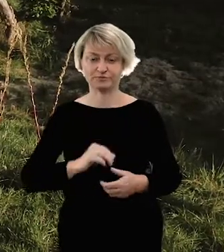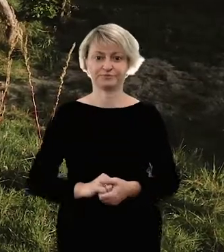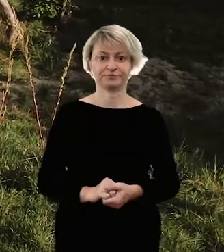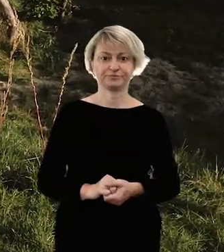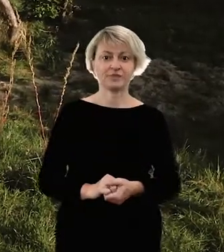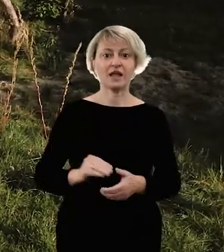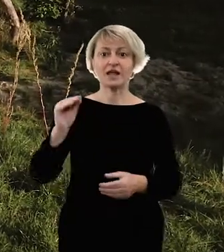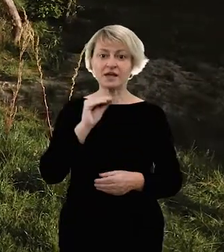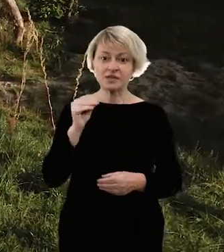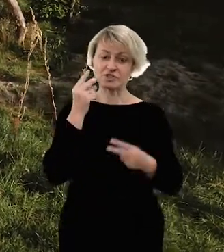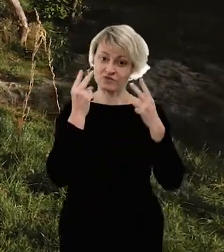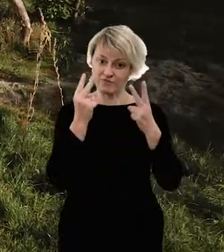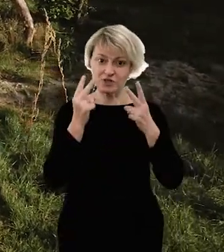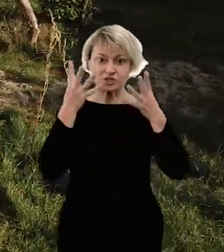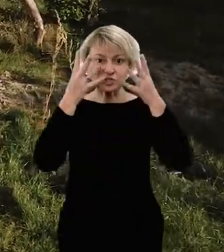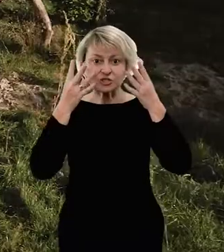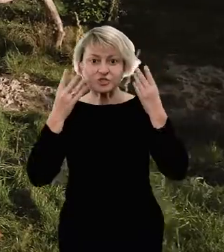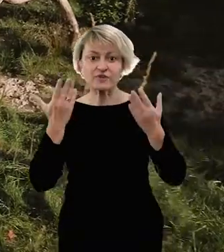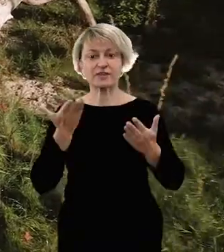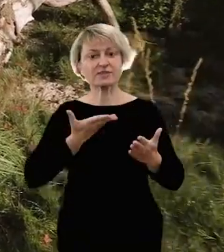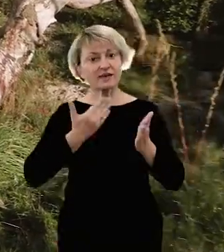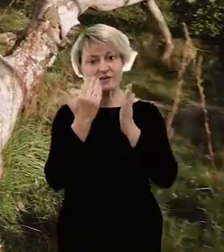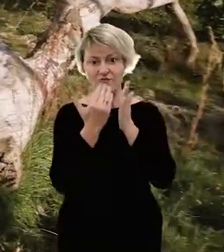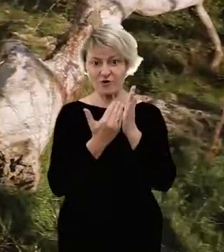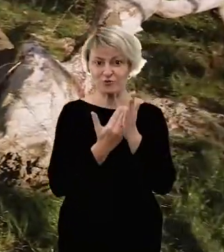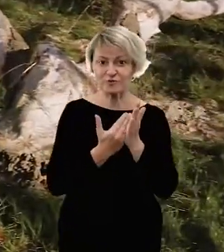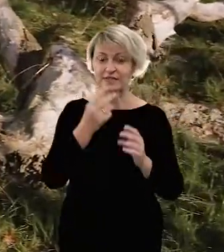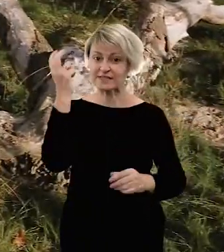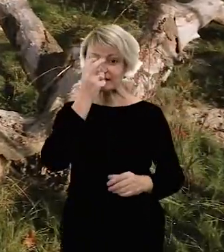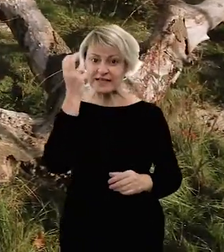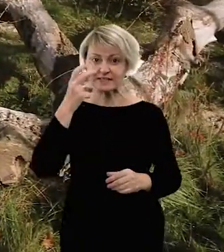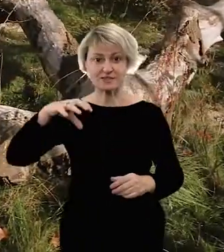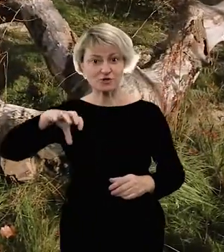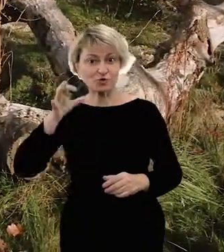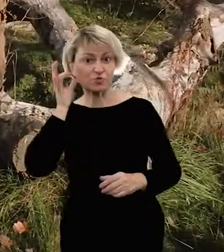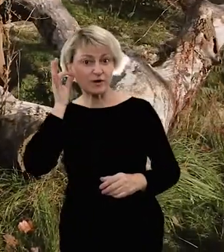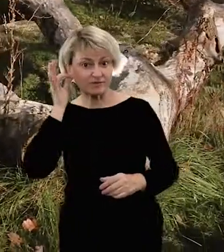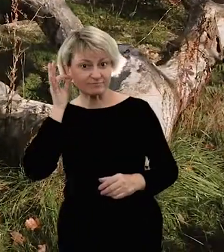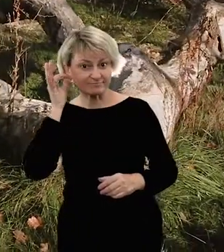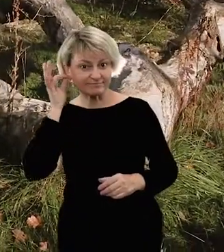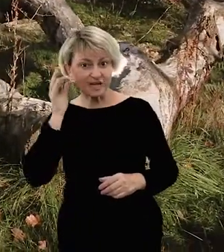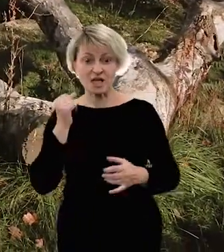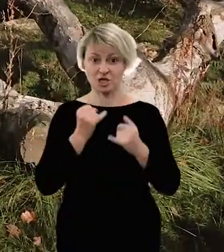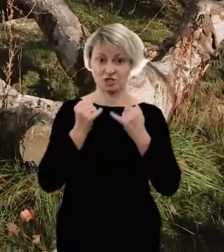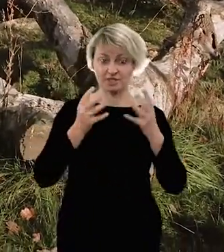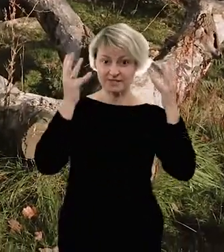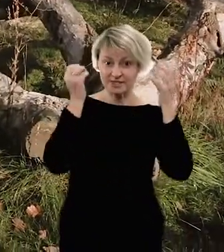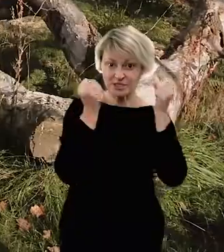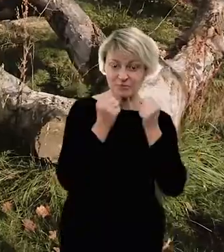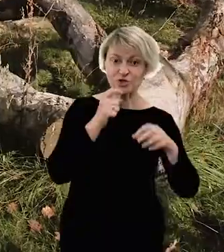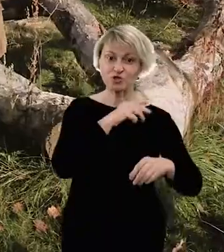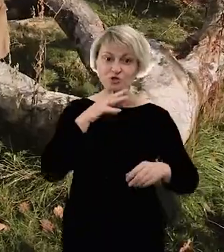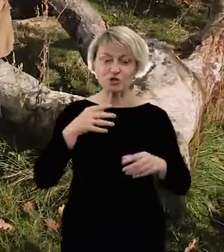co ważne, grzywa uwarunkuje też powodzenie u samic. Im bujniejsza, im ciemniejsza grzywa, tym to